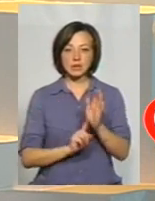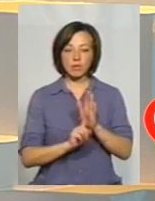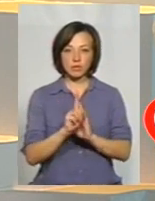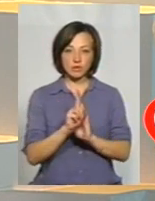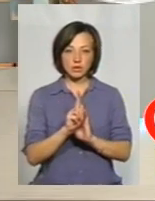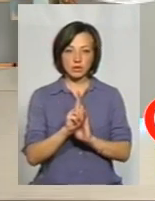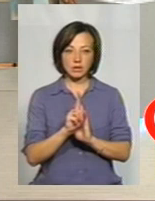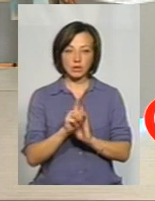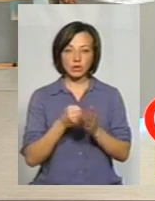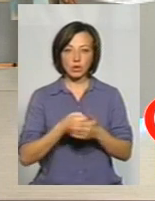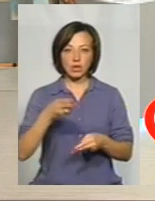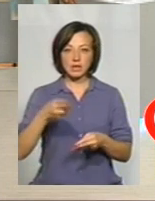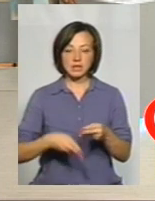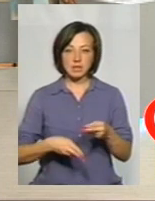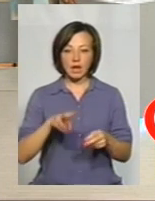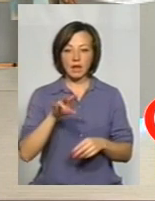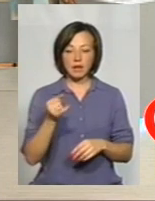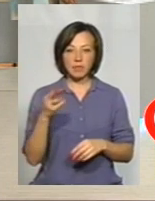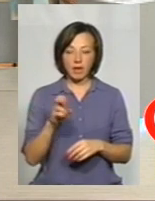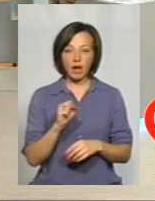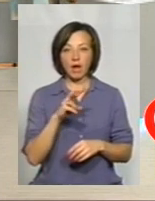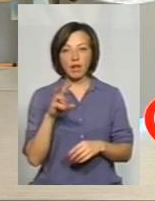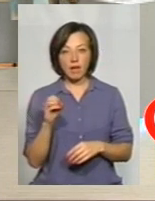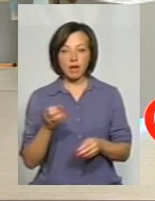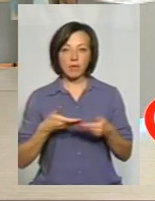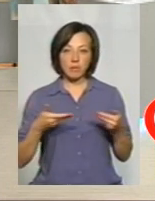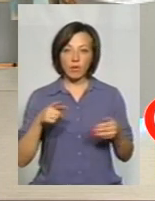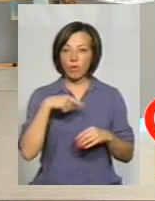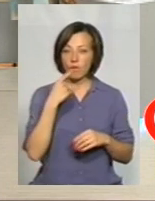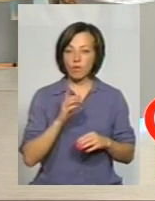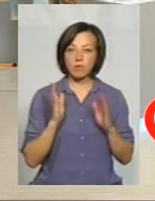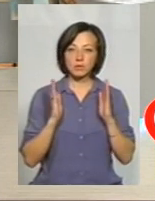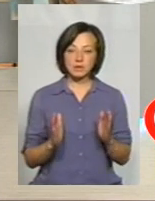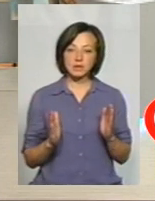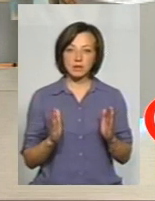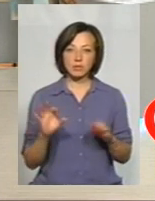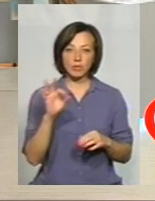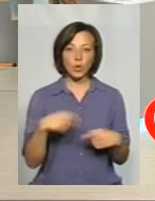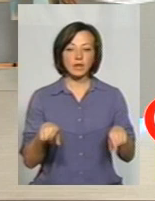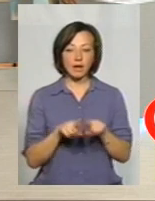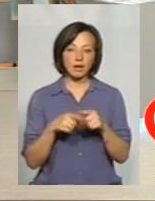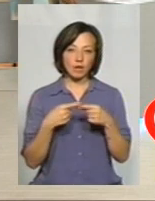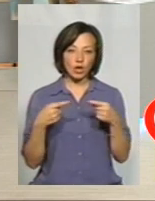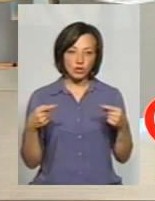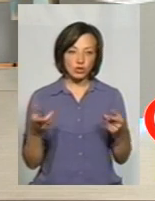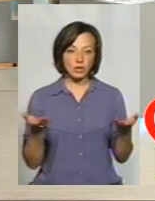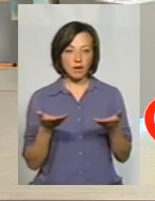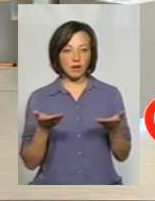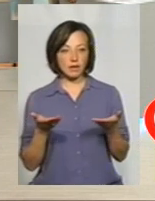до кінця липня. Але ми говоримо тільки про такі речі, які